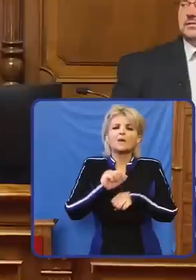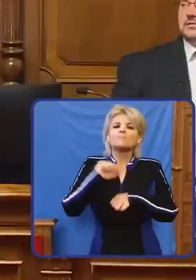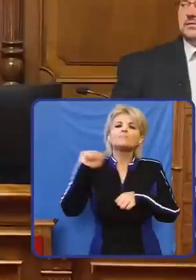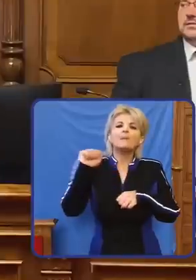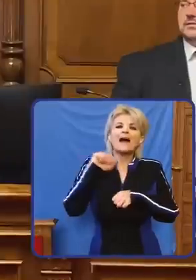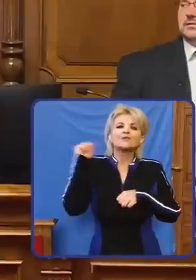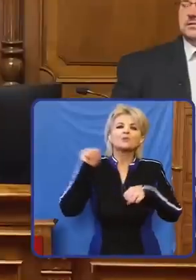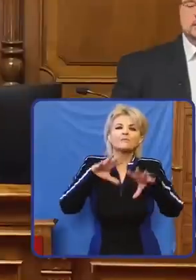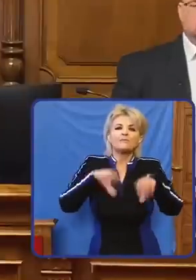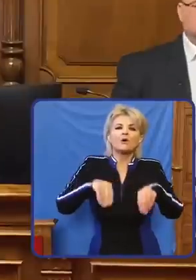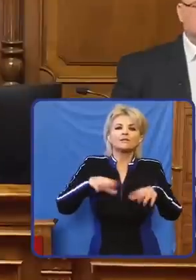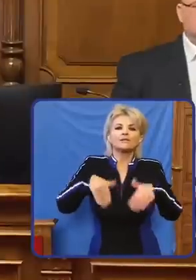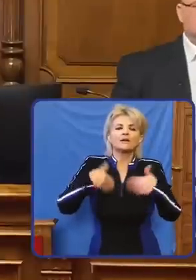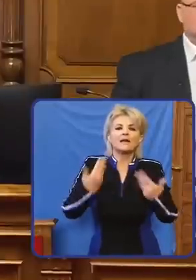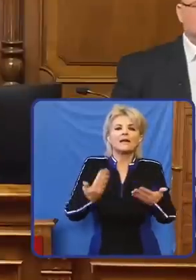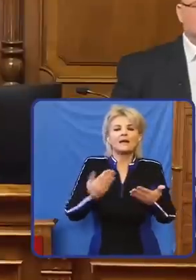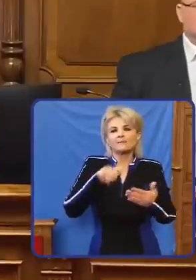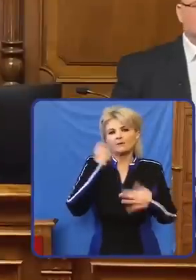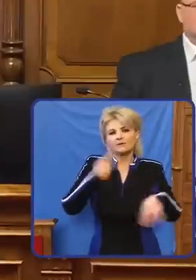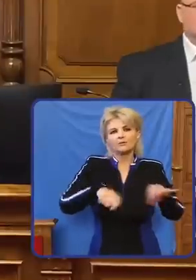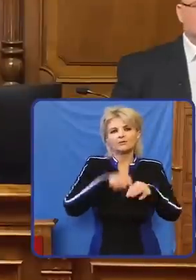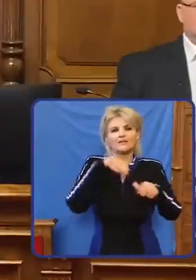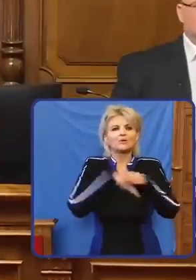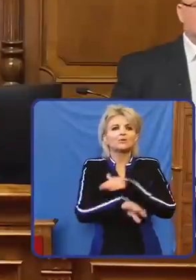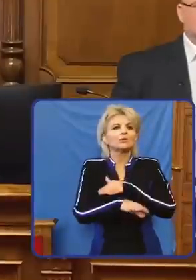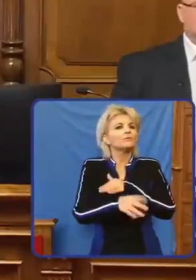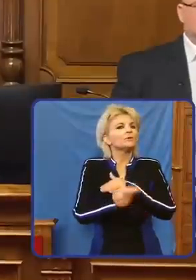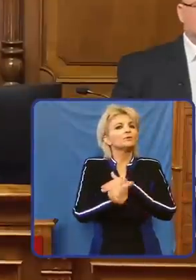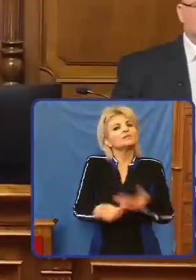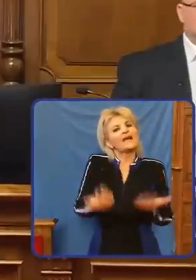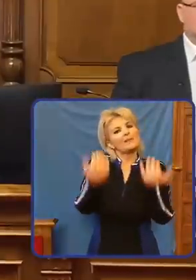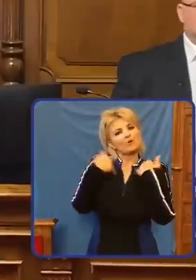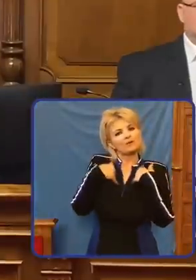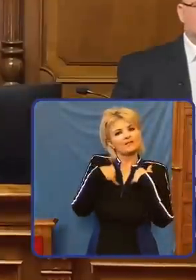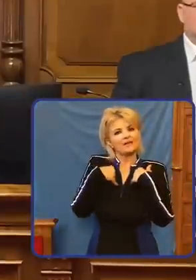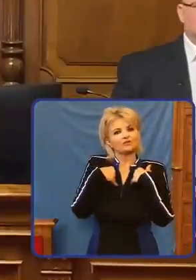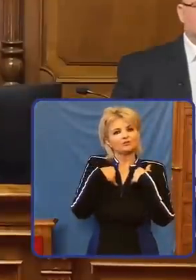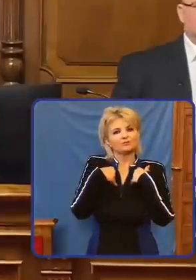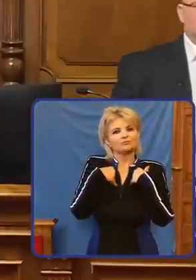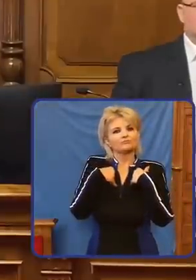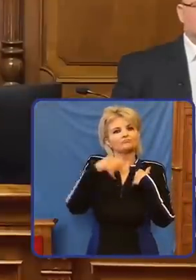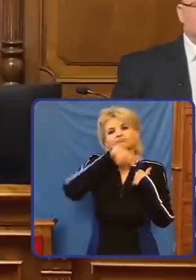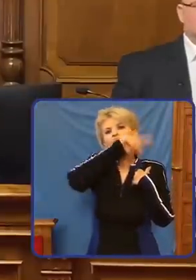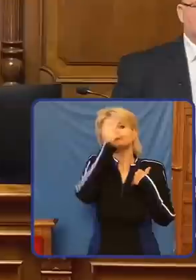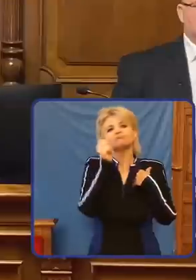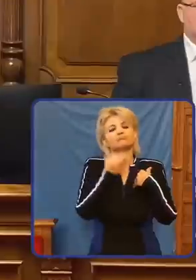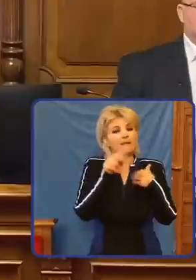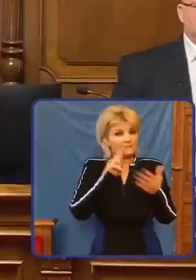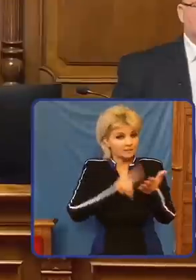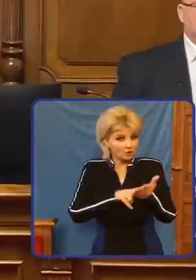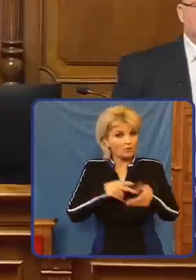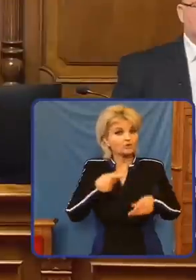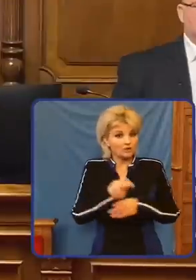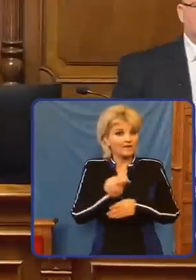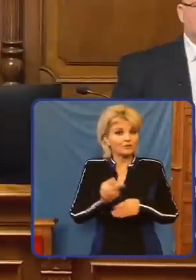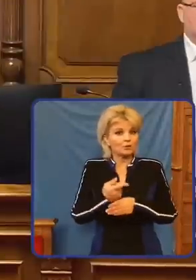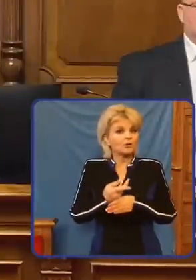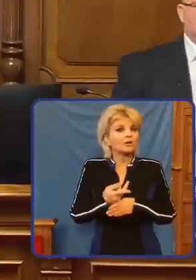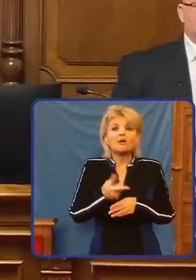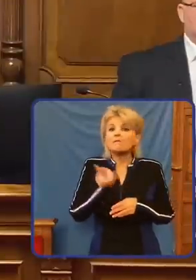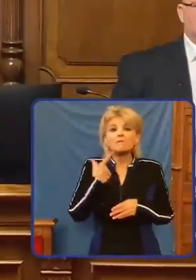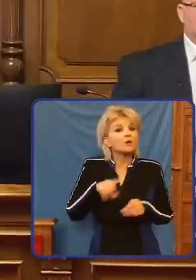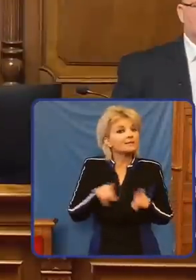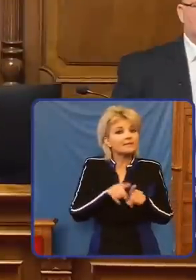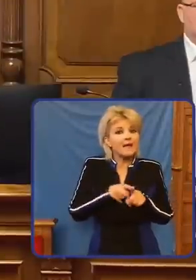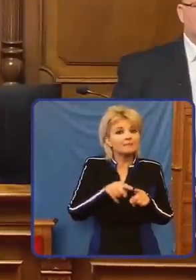Magyarországon pártok külföldi támogatást? Fogadta el Magyarországon pártok külföldi támogatást? Ez jogsértő valóban. Történt ilyen?